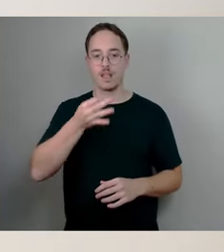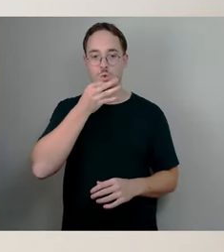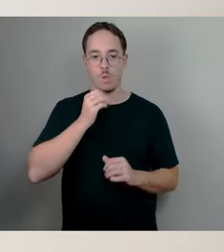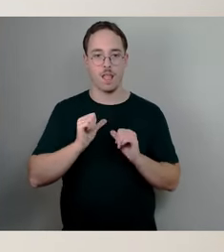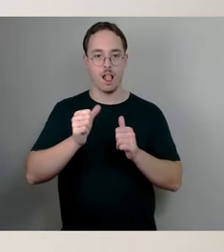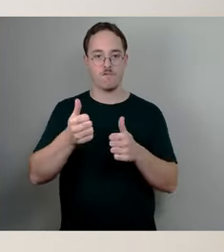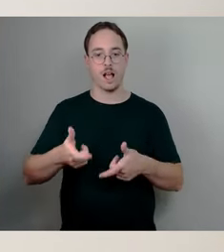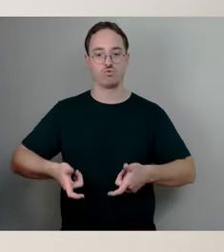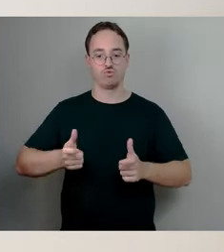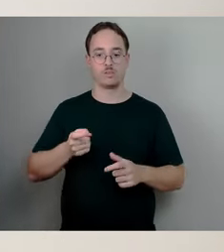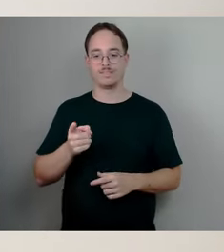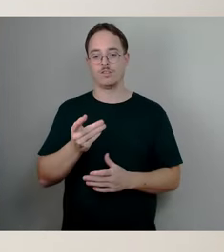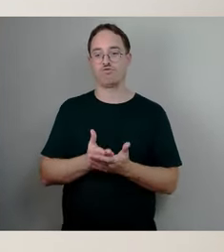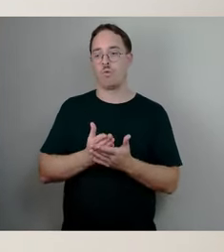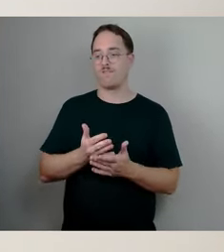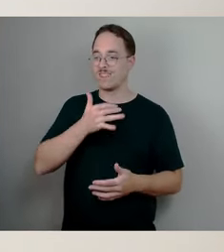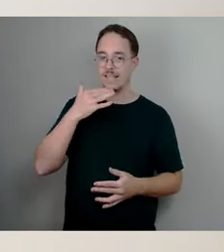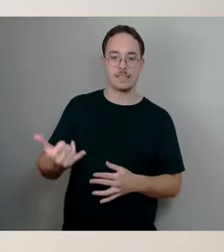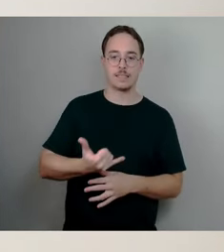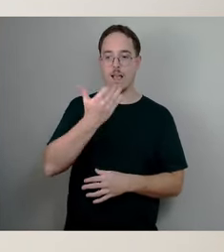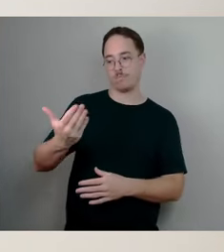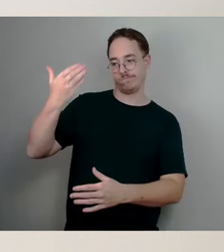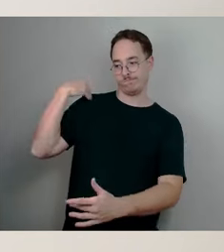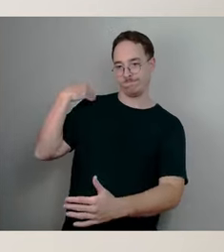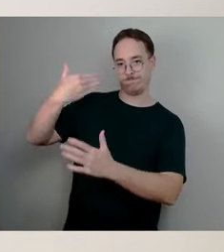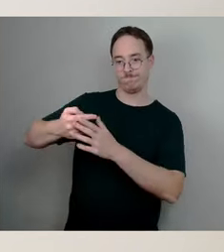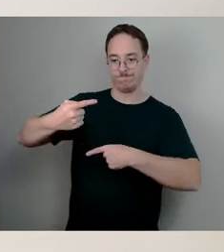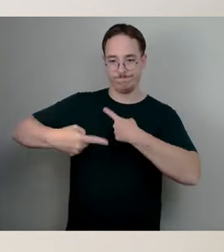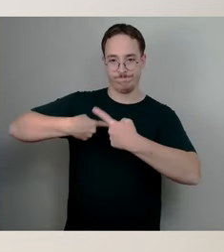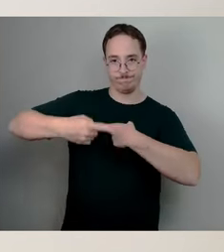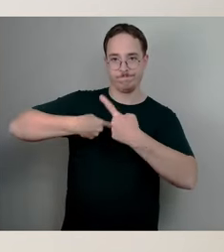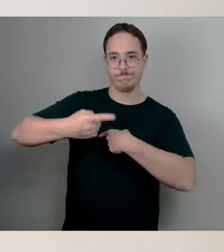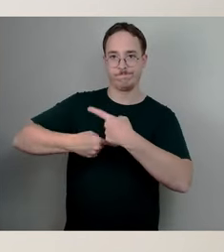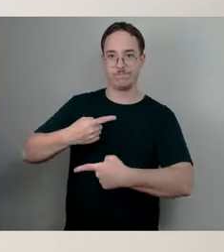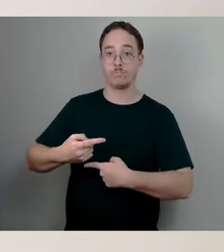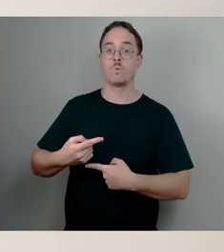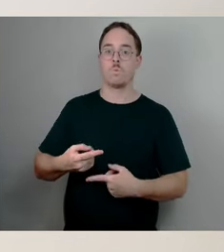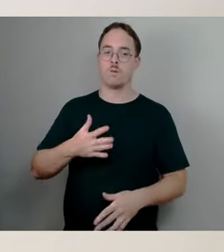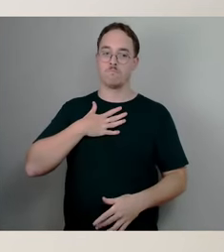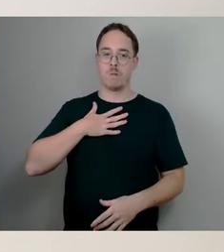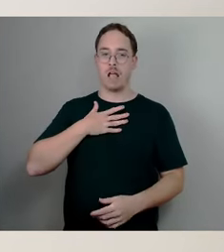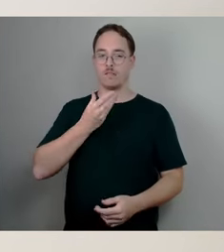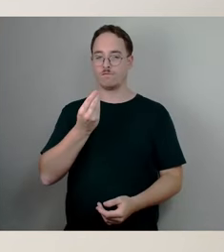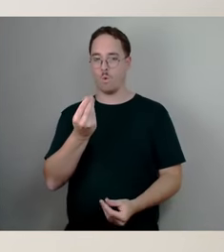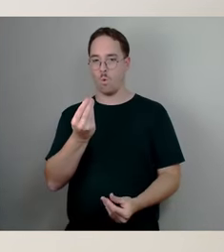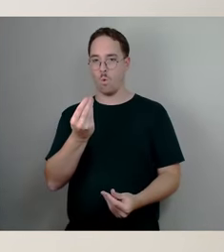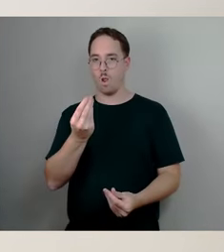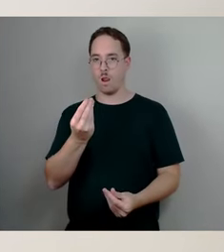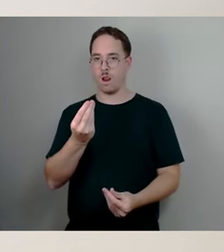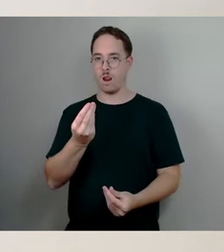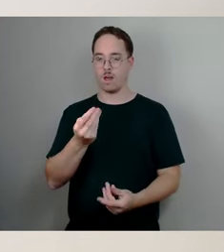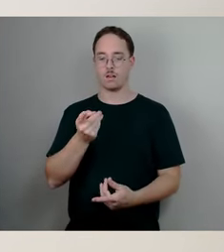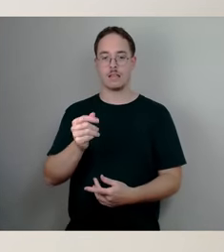längerjährigen Prozess hinter uns haben, der aus meiner Sicht hoffentlich im ersten Quartal 25